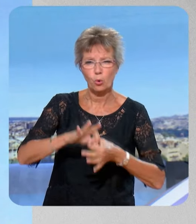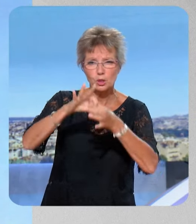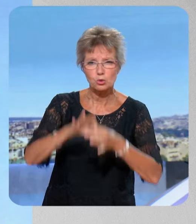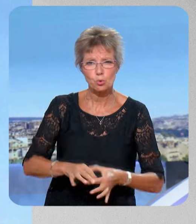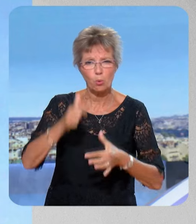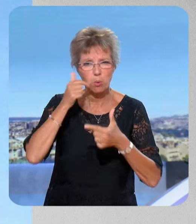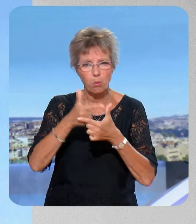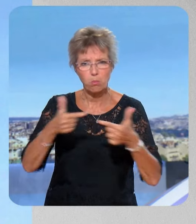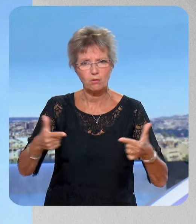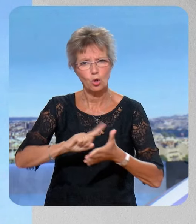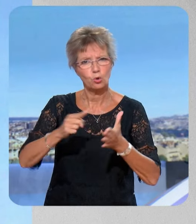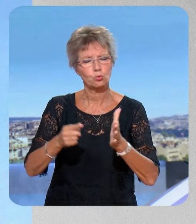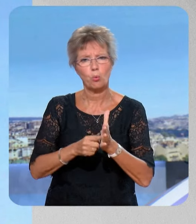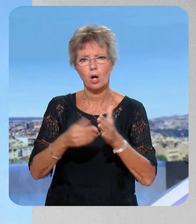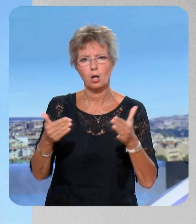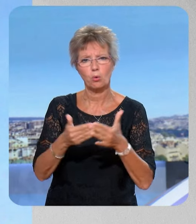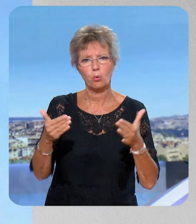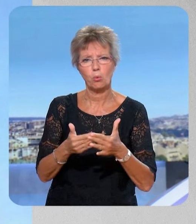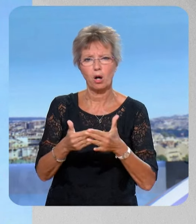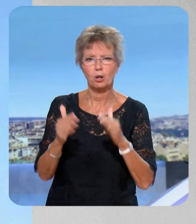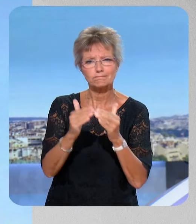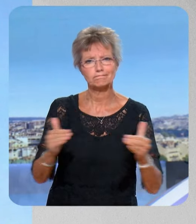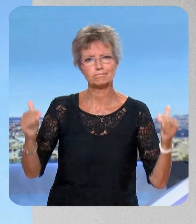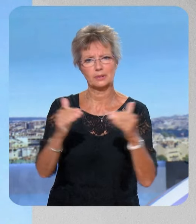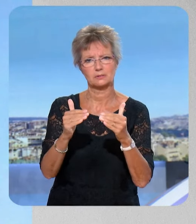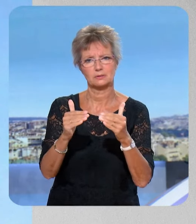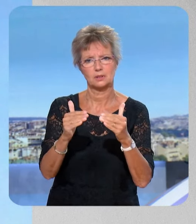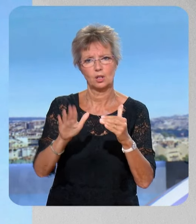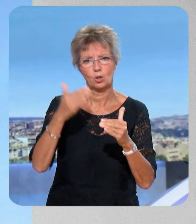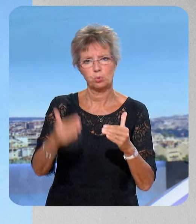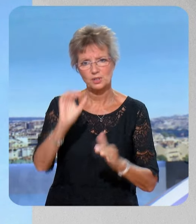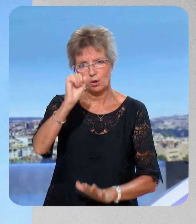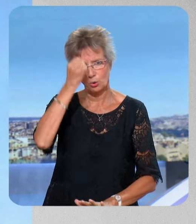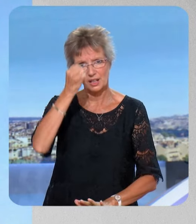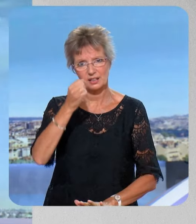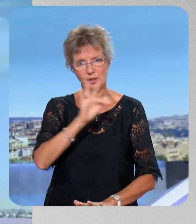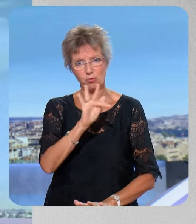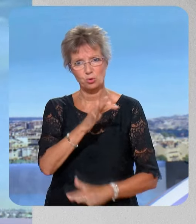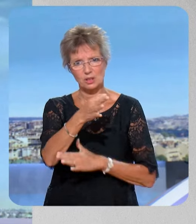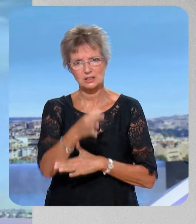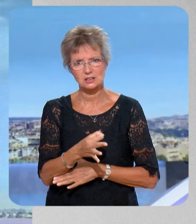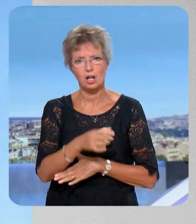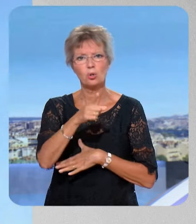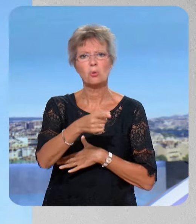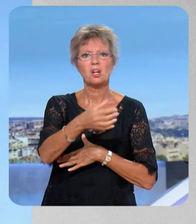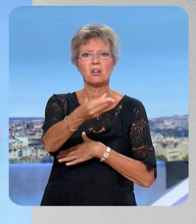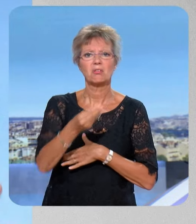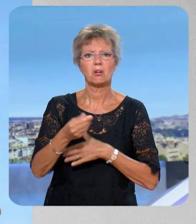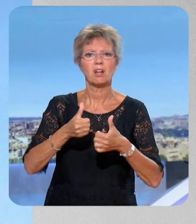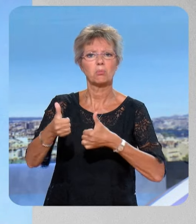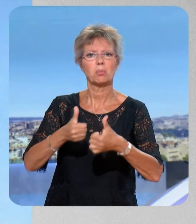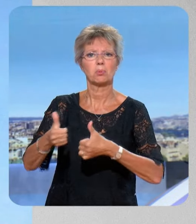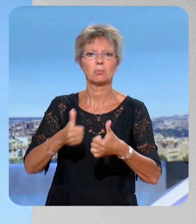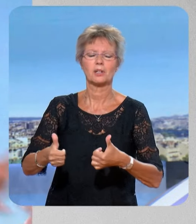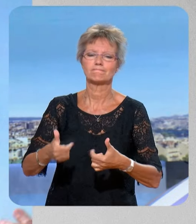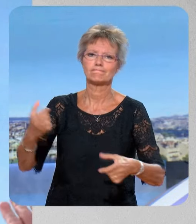aient une égalité des droits. Donc je regrette que François, la tue. En plus, il nous divise. Ce n vraiment pas le moment. Il nous a fait le coup